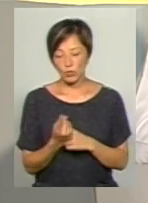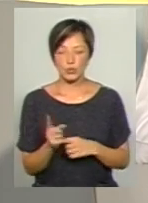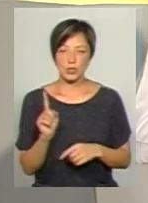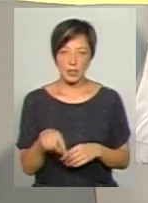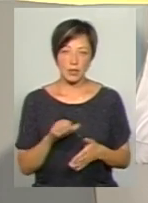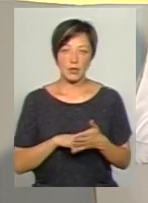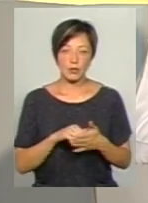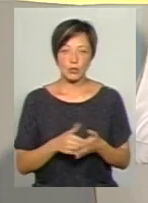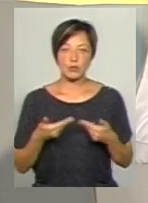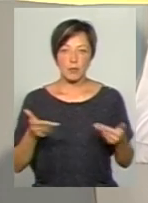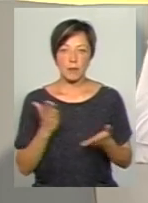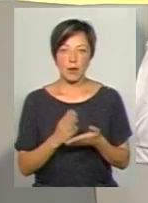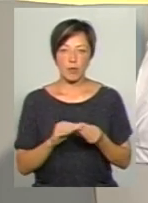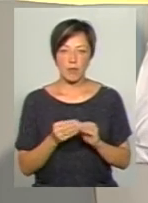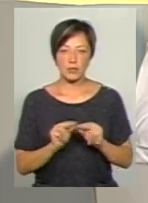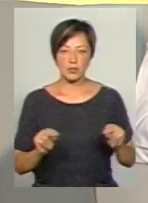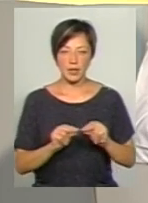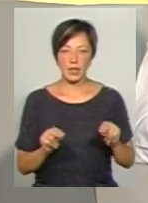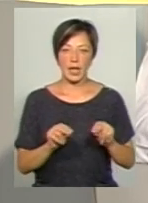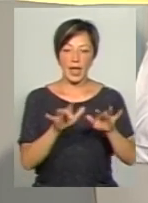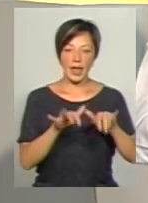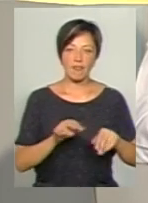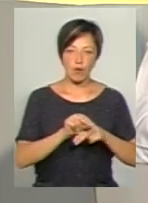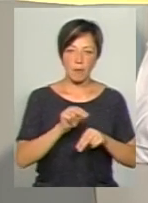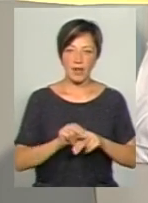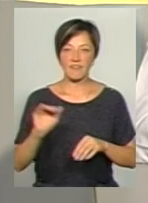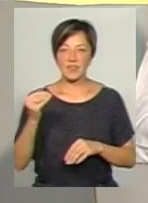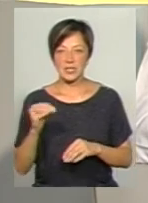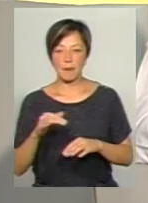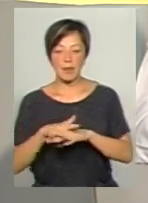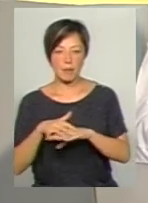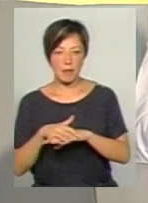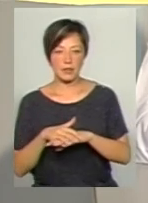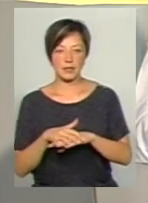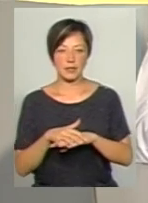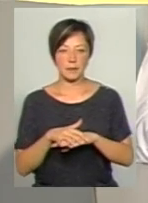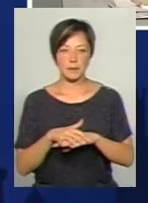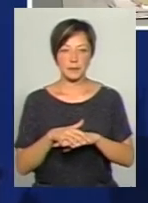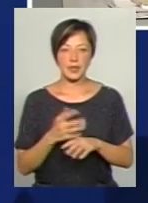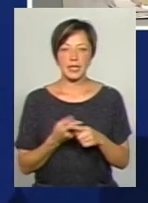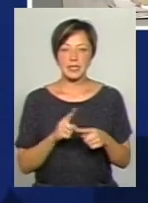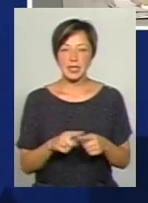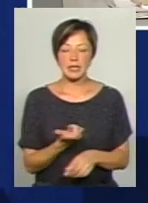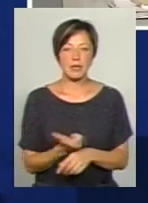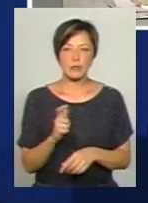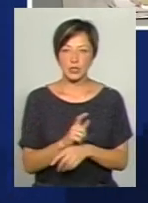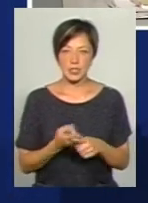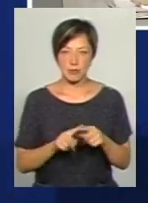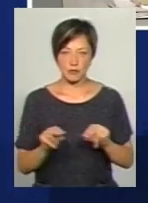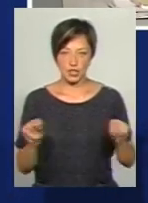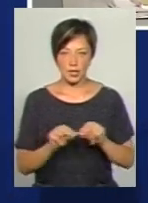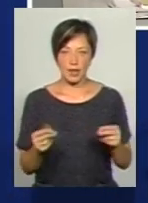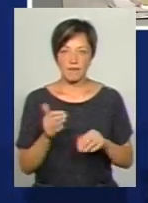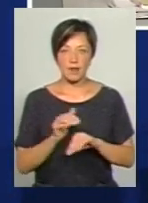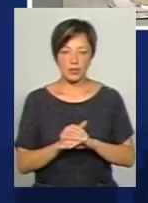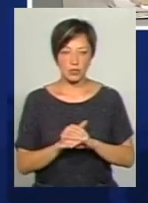ми маємо проблеми вчителями інформатики, вчителями фізики, вчителями математики. Це найбільше саме з тими вчителями, які